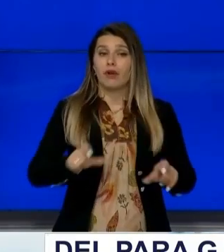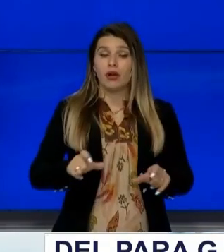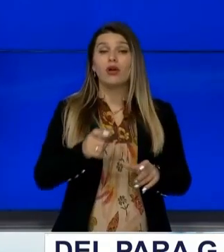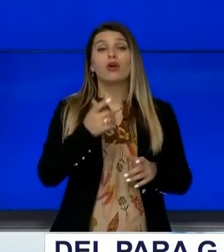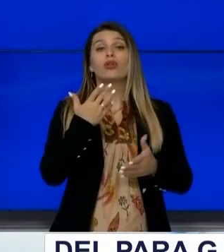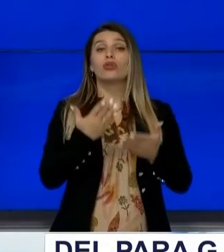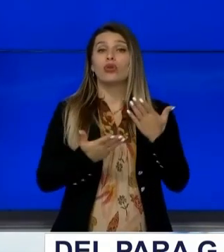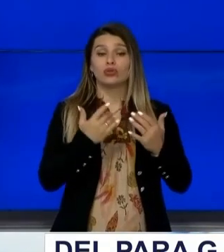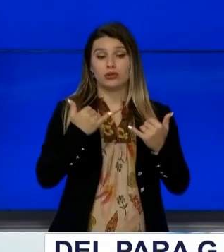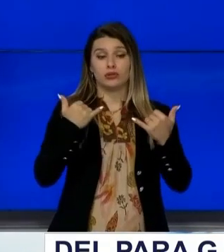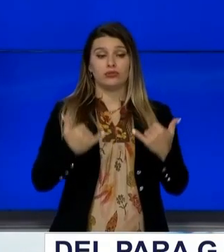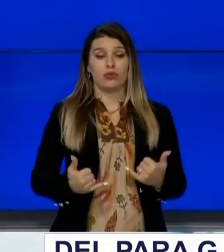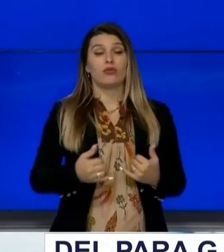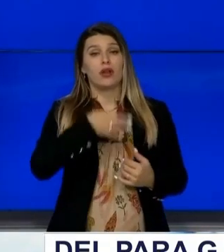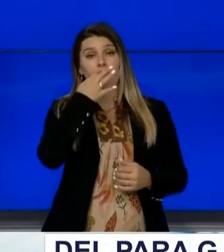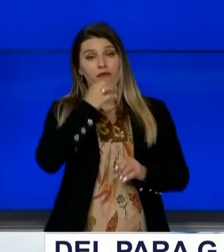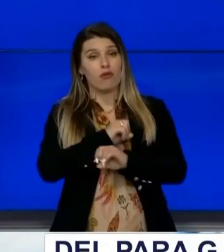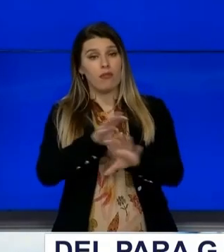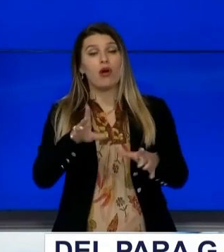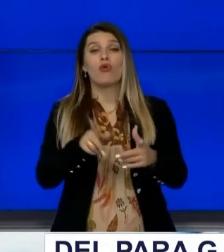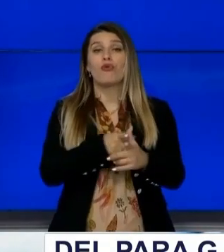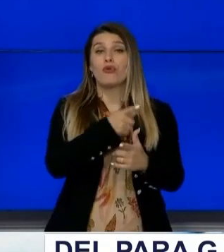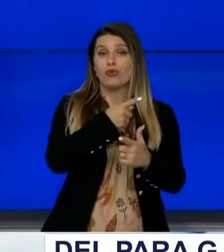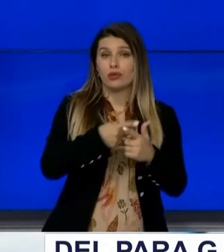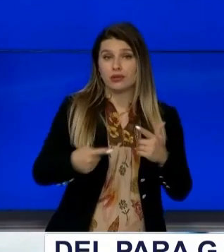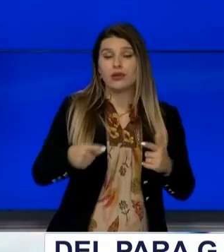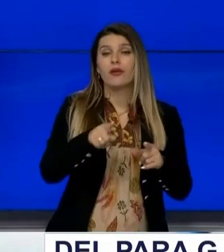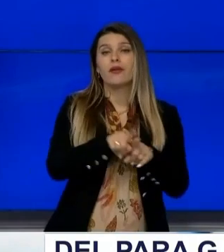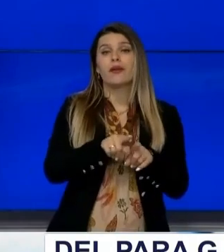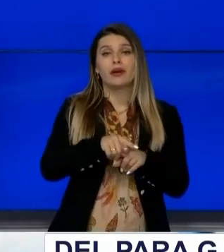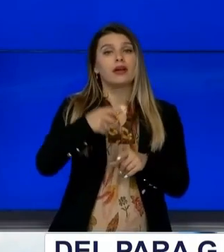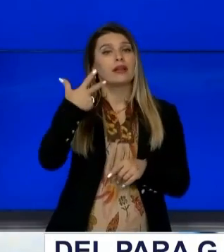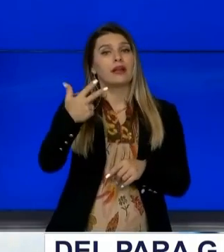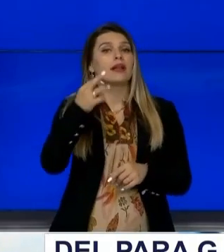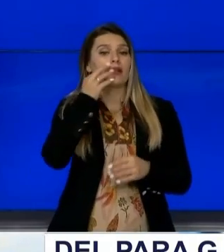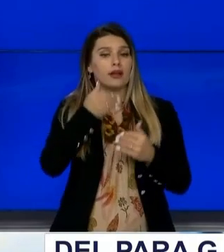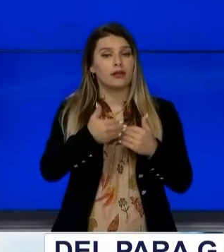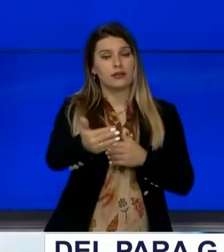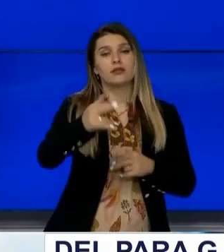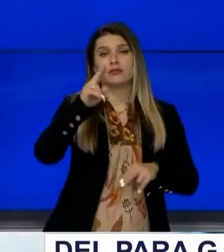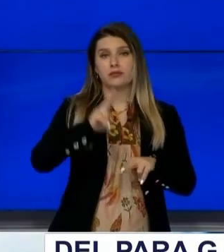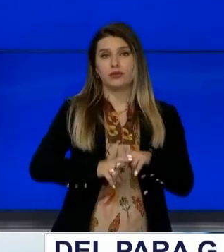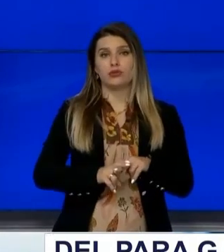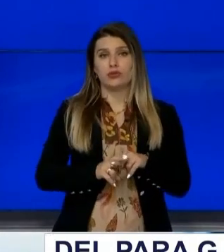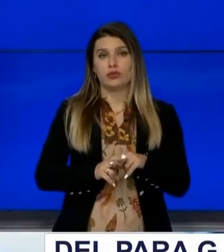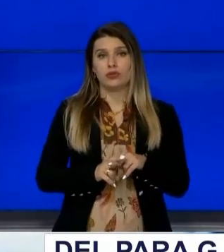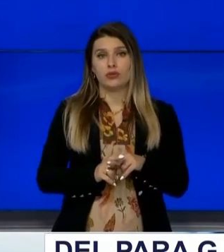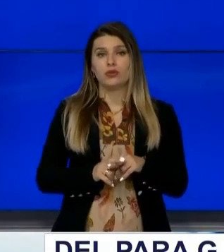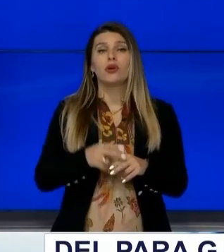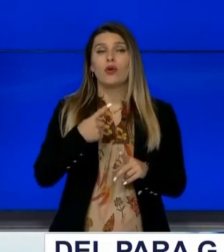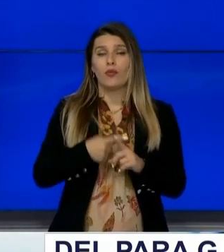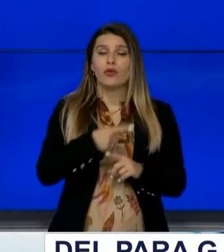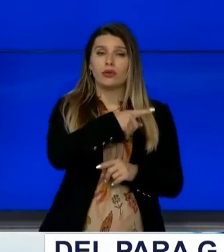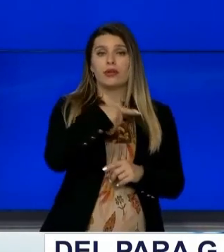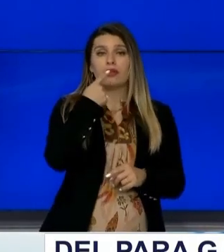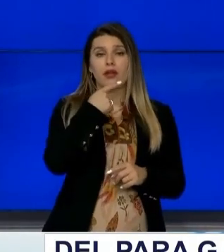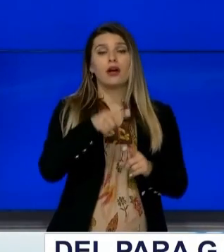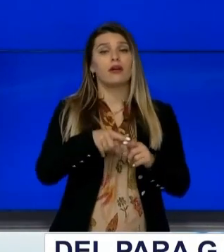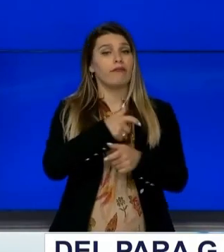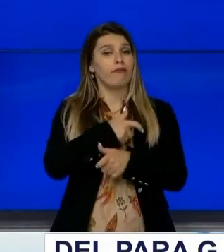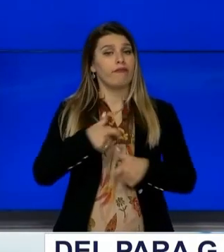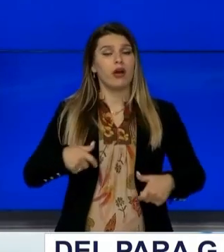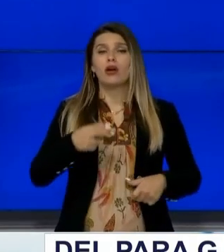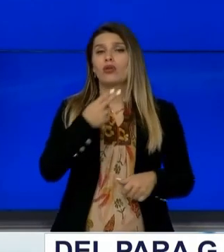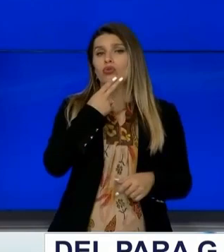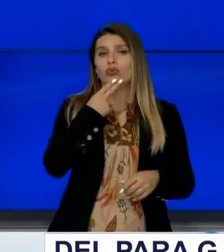deklarohet në seansën e sotme Apo të vendosë që këtë të bëj brenda 30 ditësh Me gjitha të Mustafa ka deklarohet se përfajsin nuk